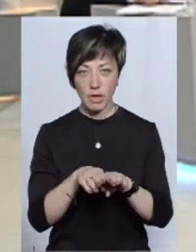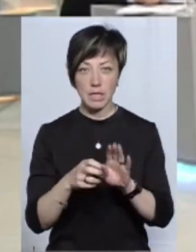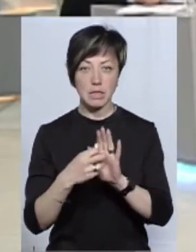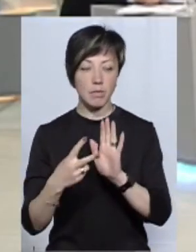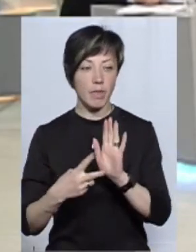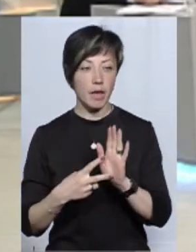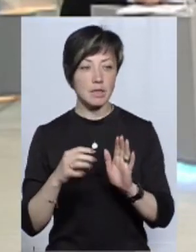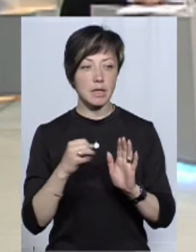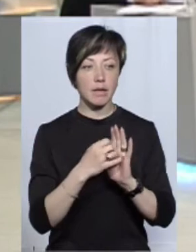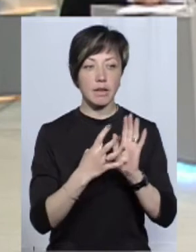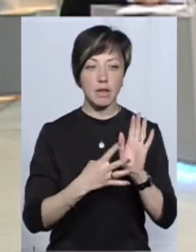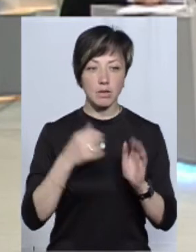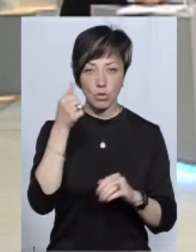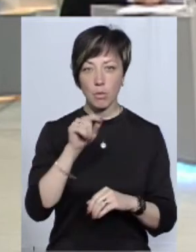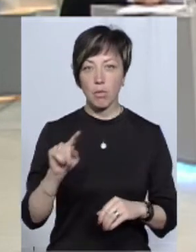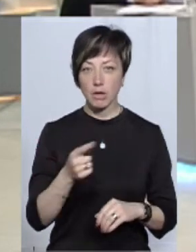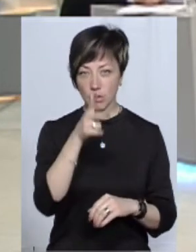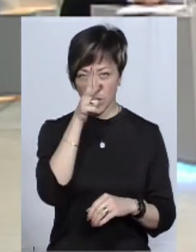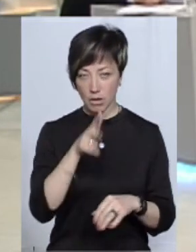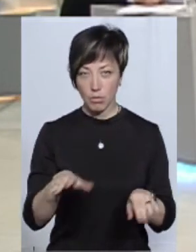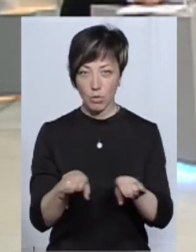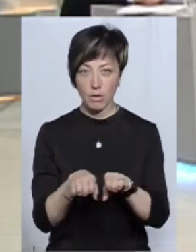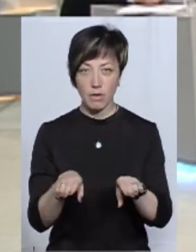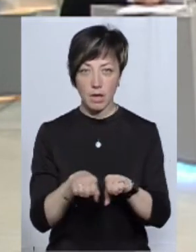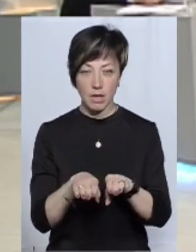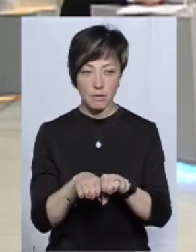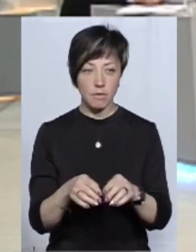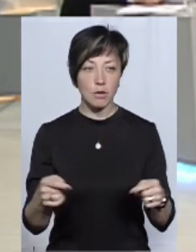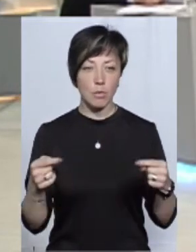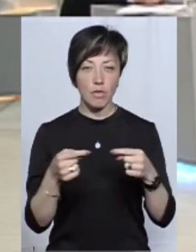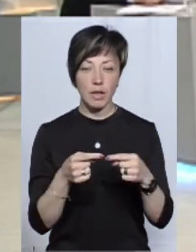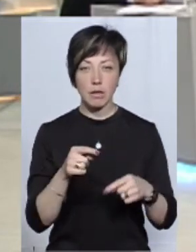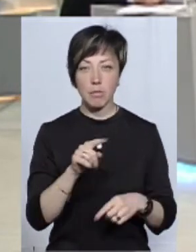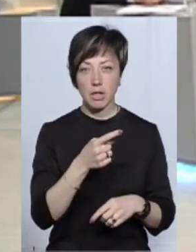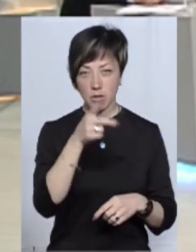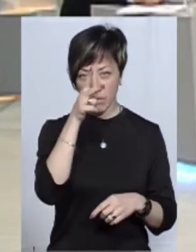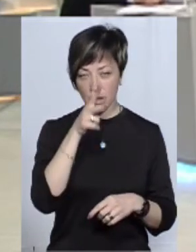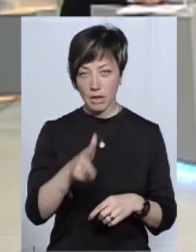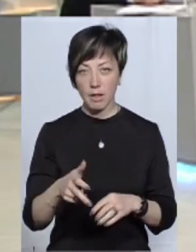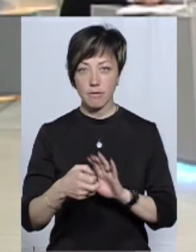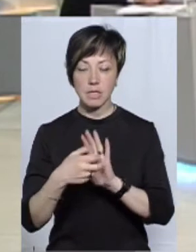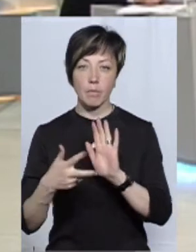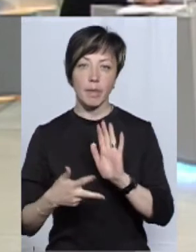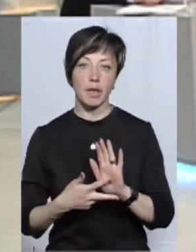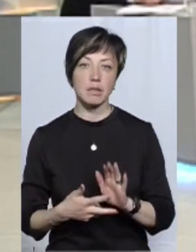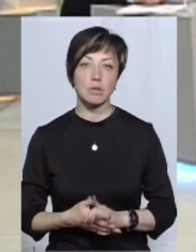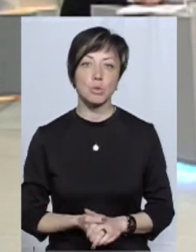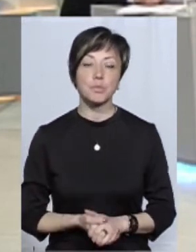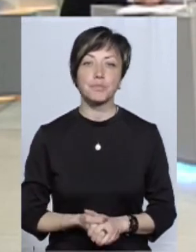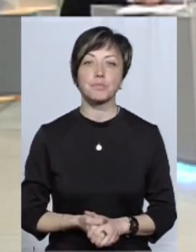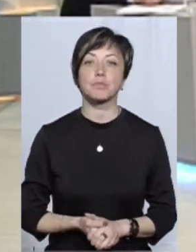2017 і 2019 року першого кварталу в порівнянні з відповідним першим кварталом у 2018 році.